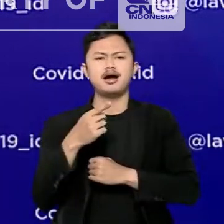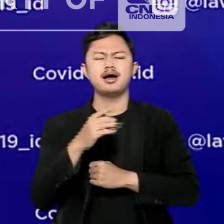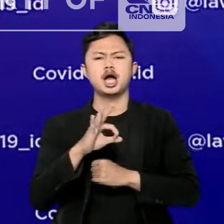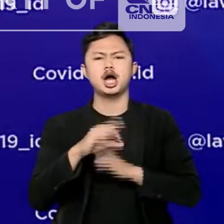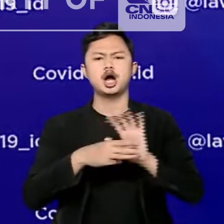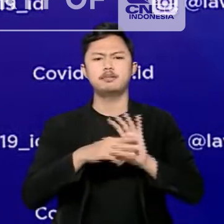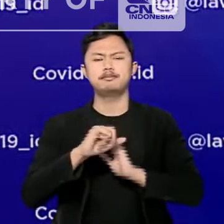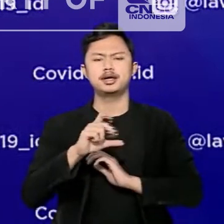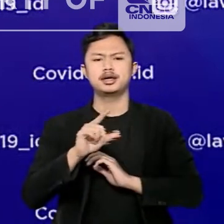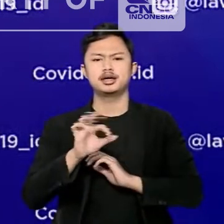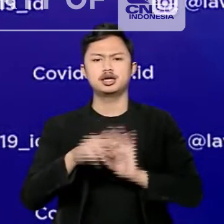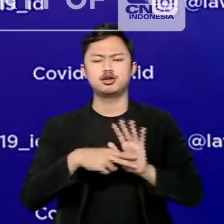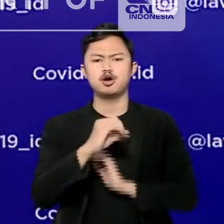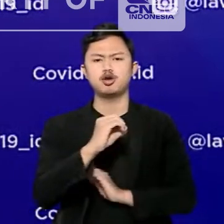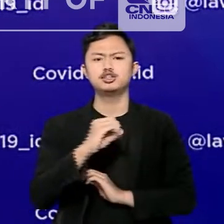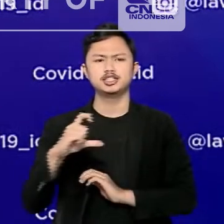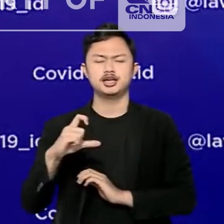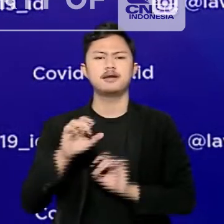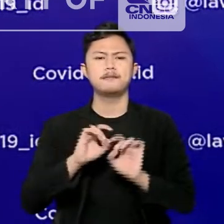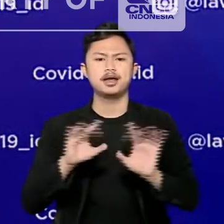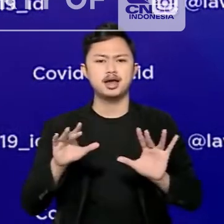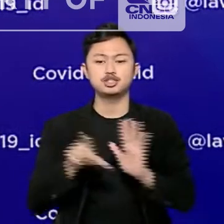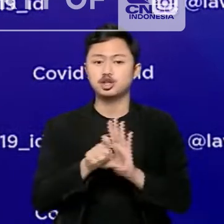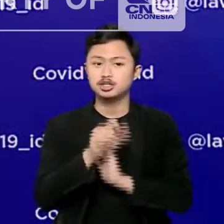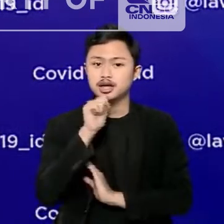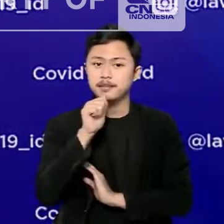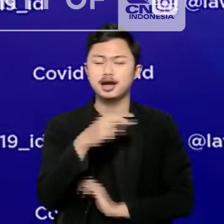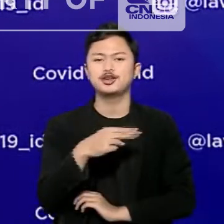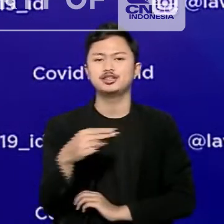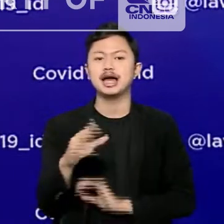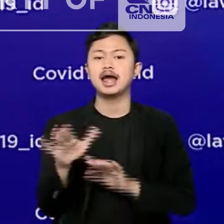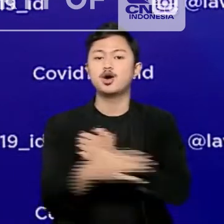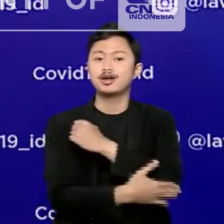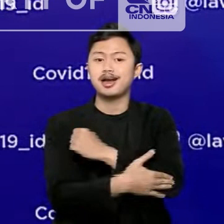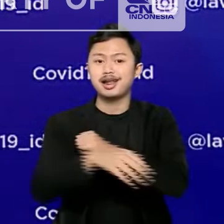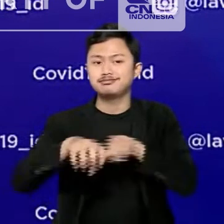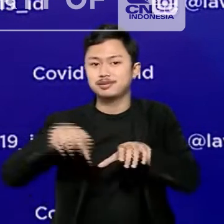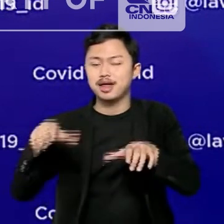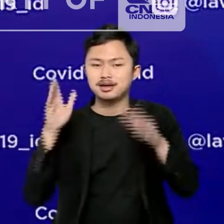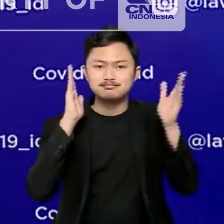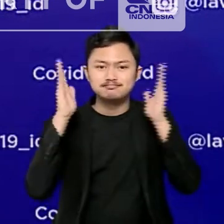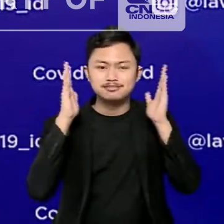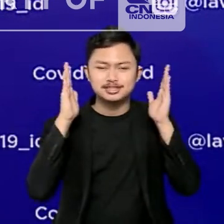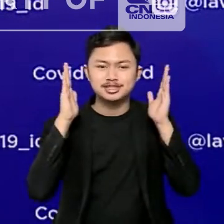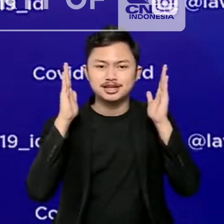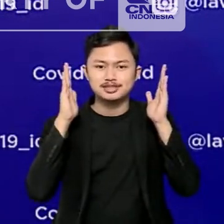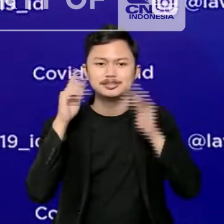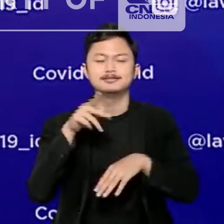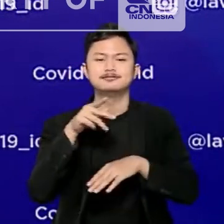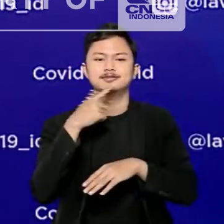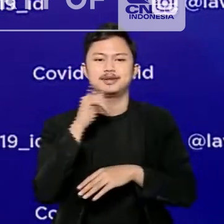Omikron ini adalah Indonesia, serta negara tetangga seperti Malaysia, Thailand, Filipina,